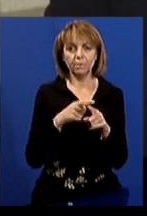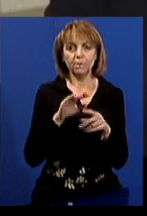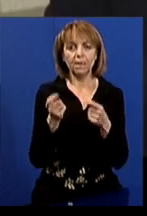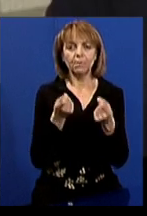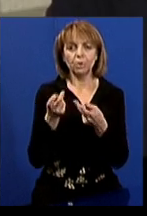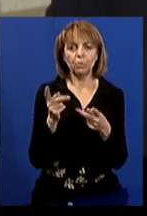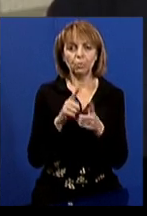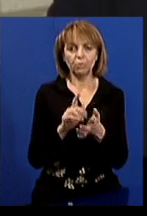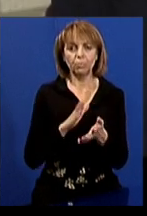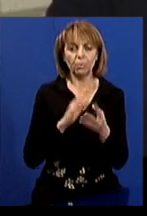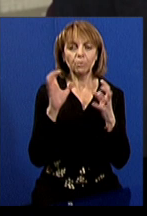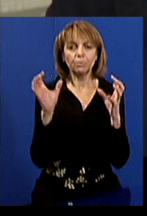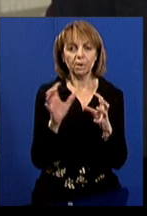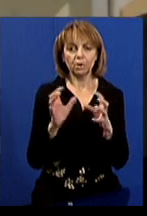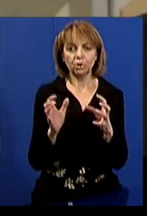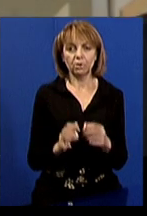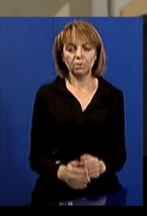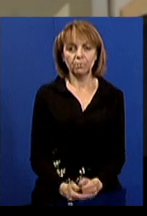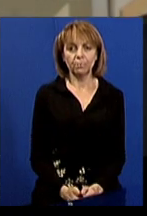повинні бути байливо збережені.